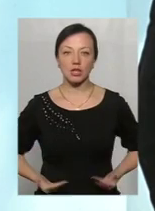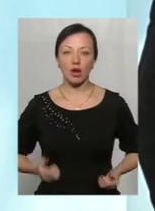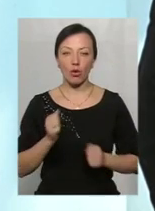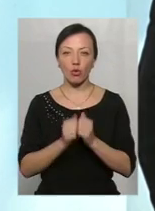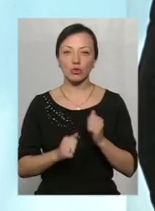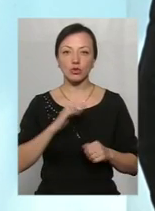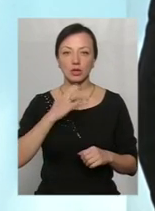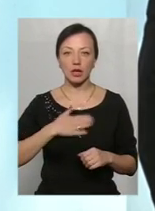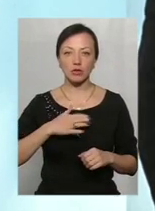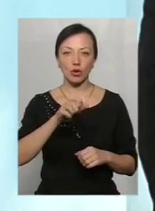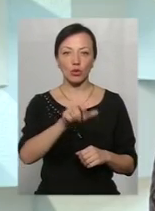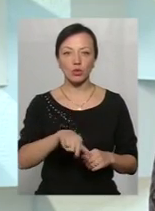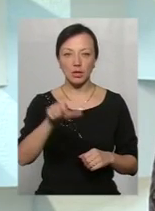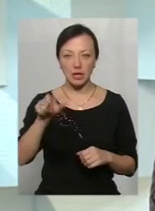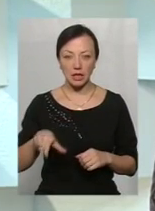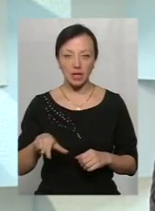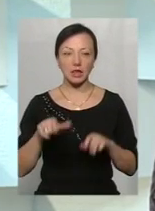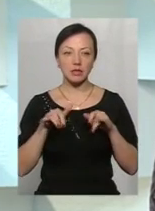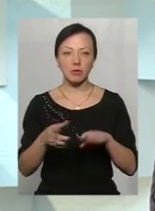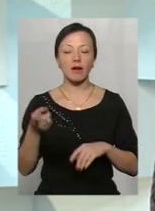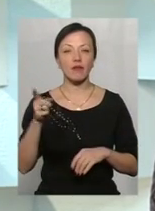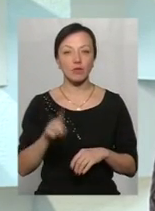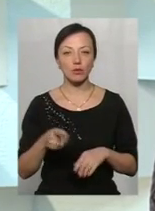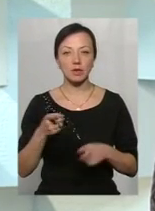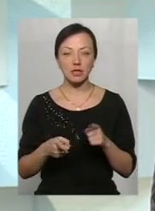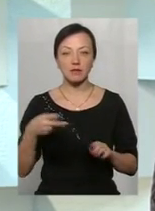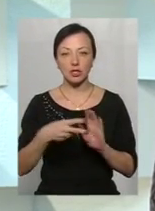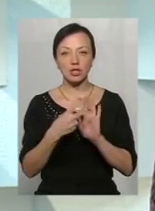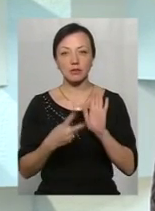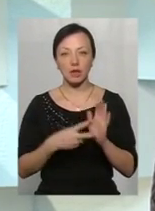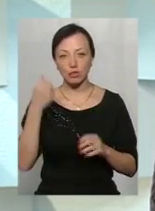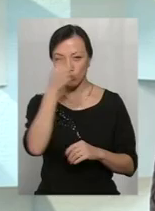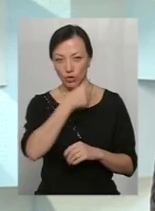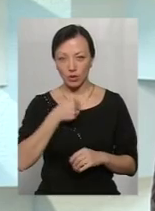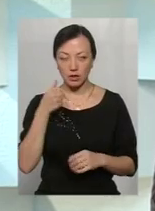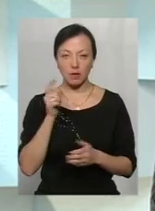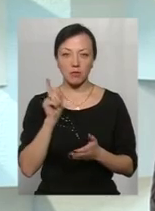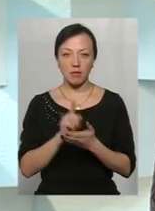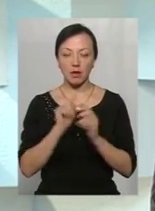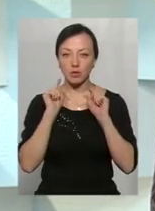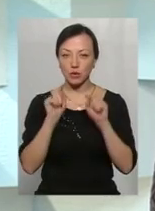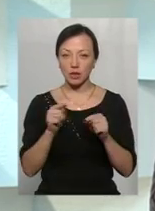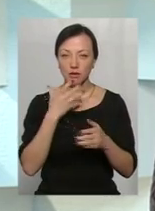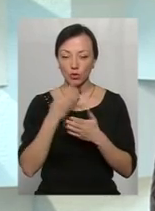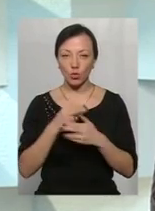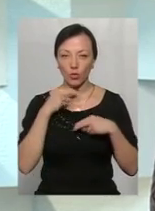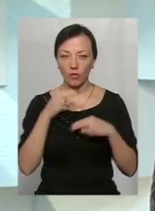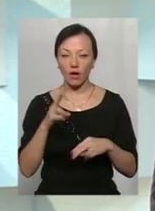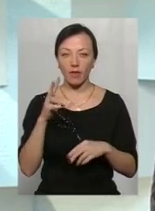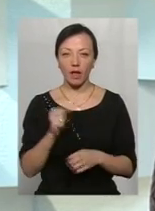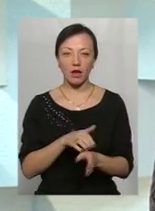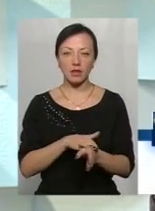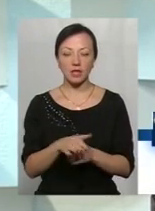нашої людини. Справа в тому, що дійсно в 2017 році ми маємо зосередити свою увагу на